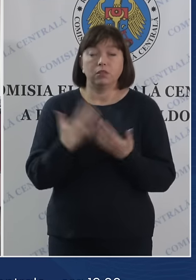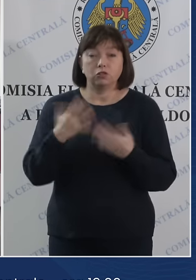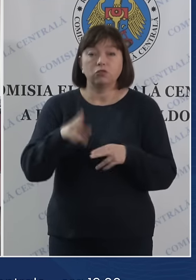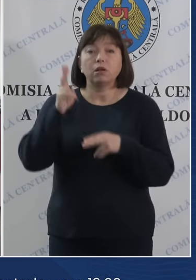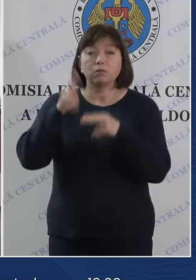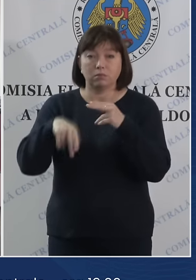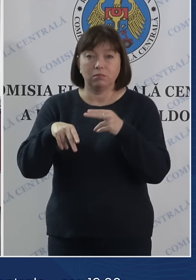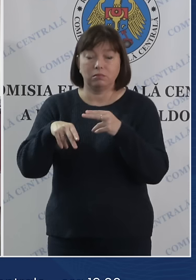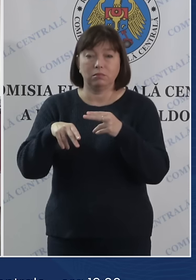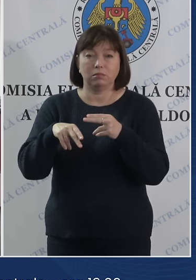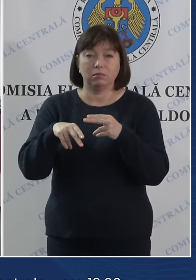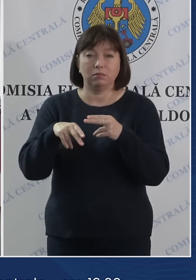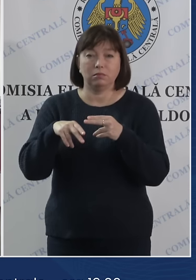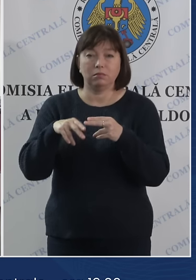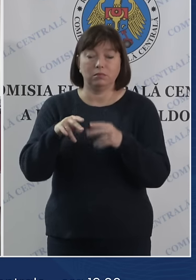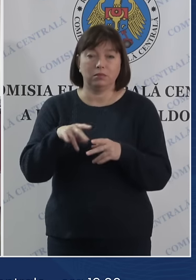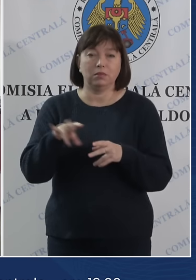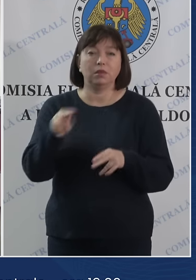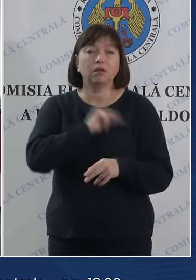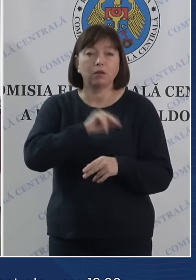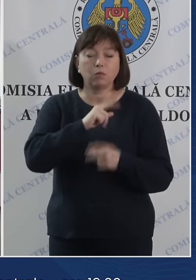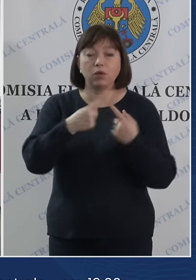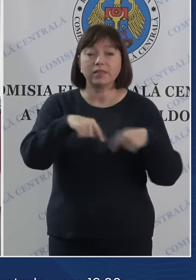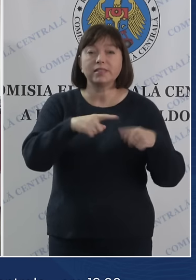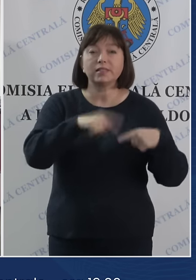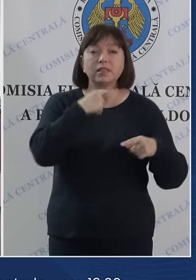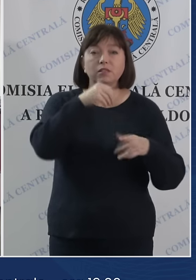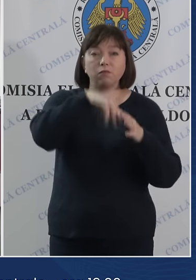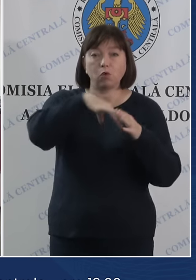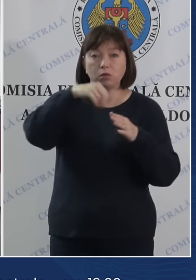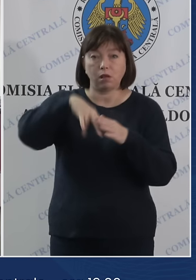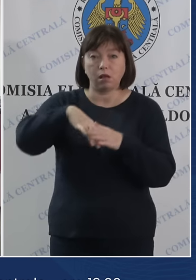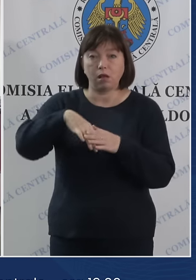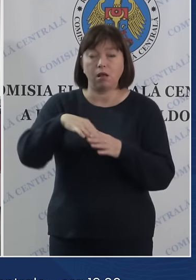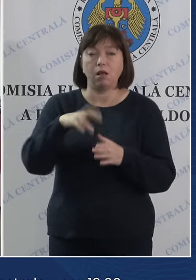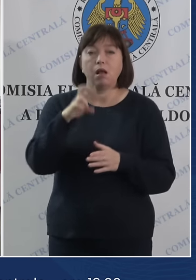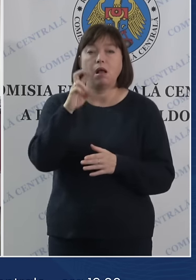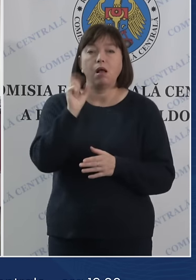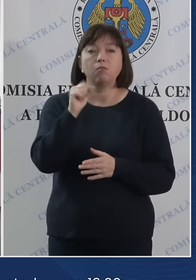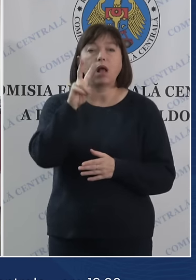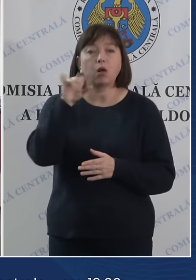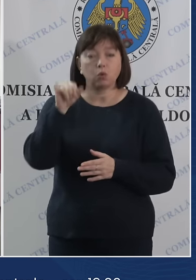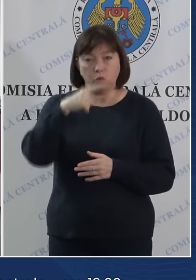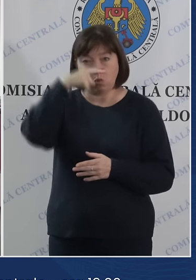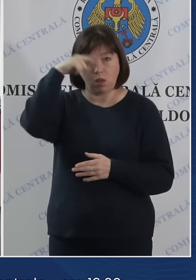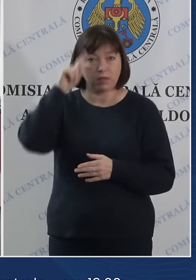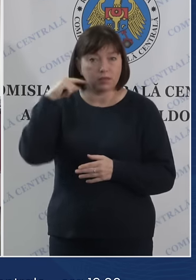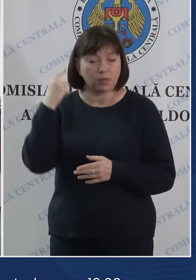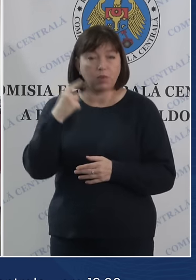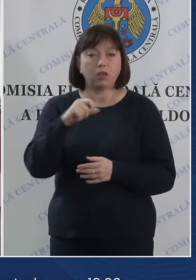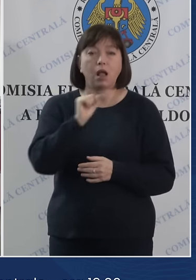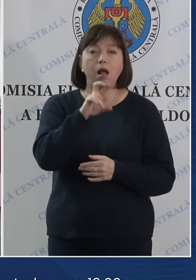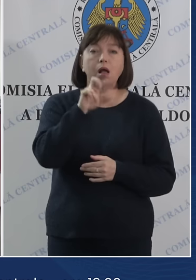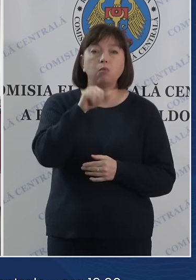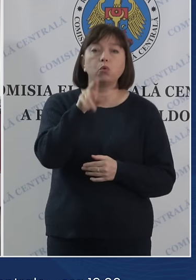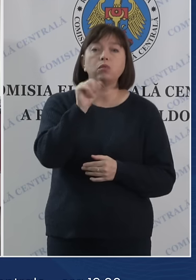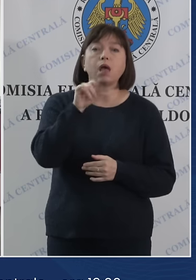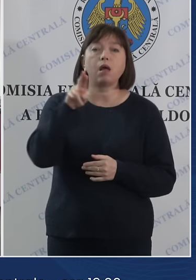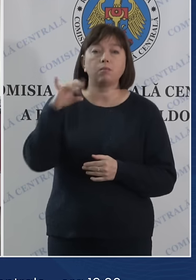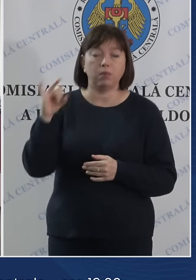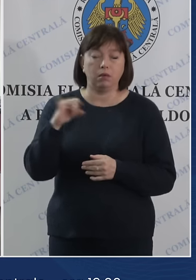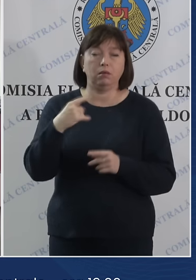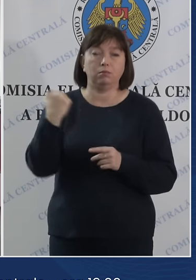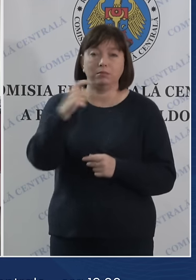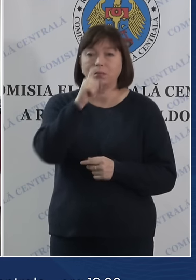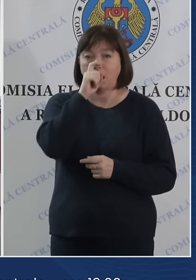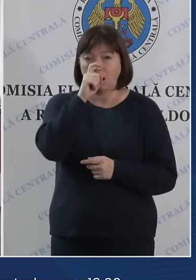activitatea secțiile de votare din Bacu, Azerbaijan, și Abu Dhabi, Emiratele Radio-Unite.